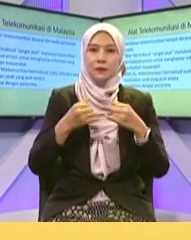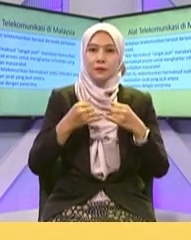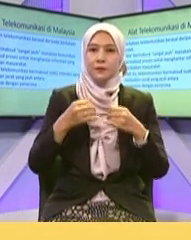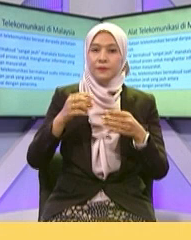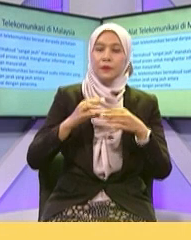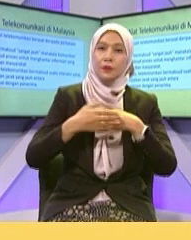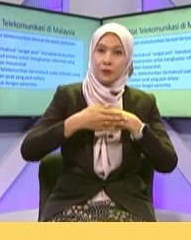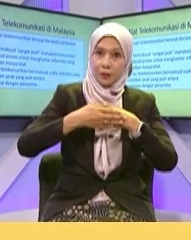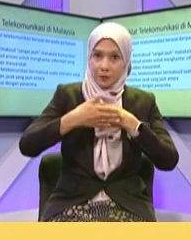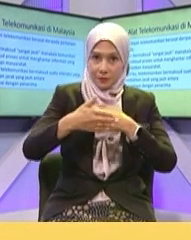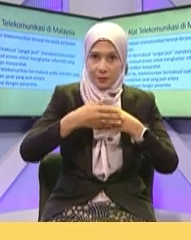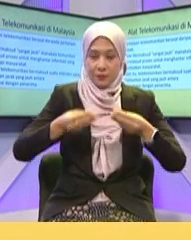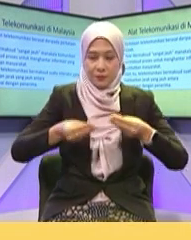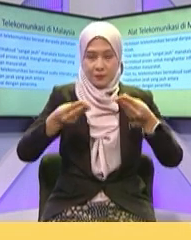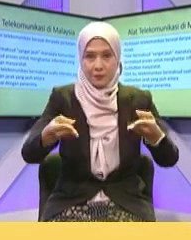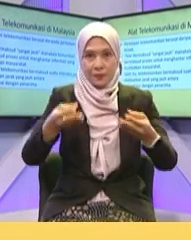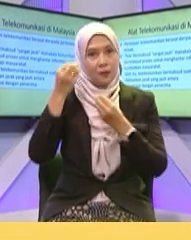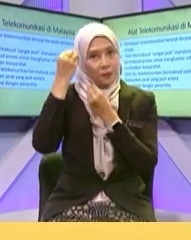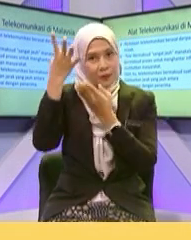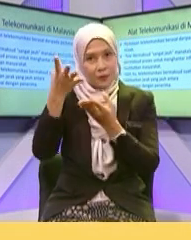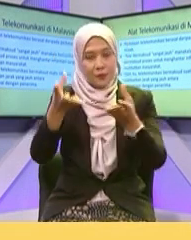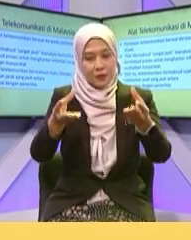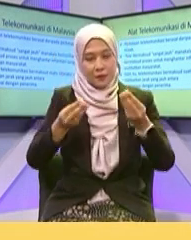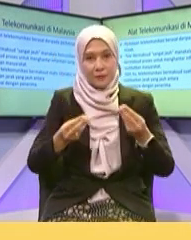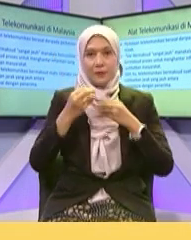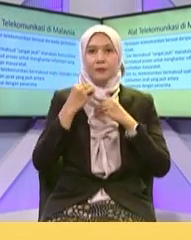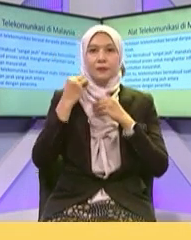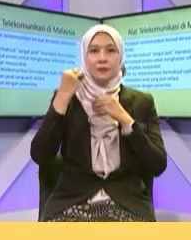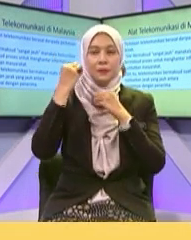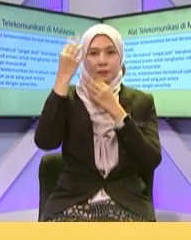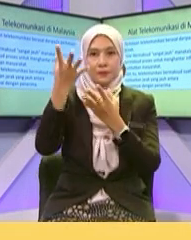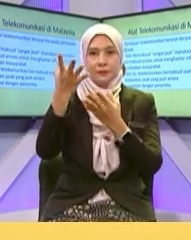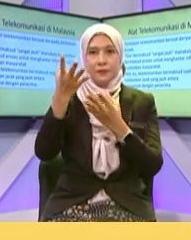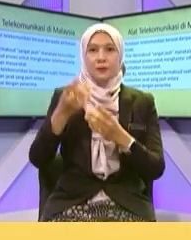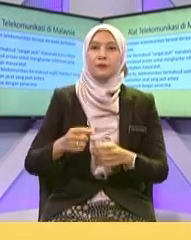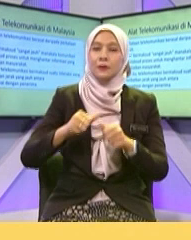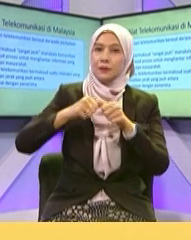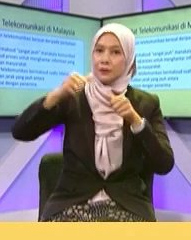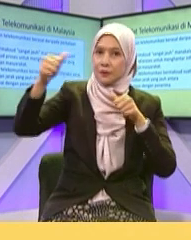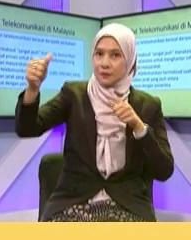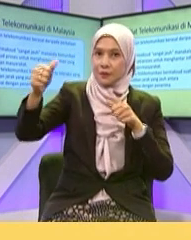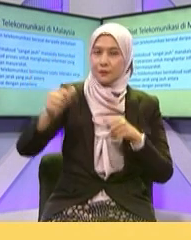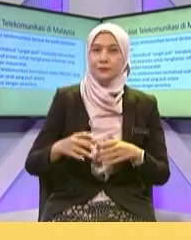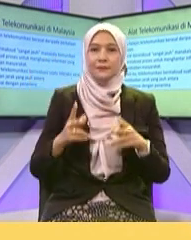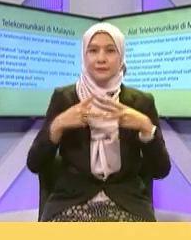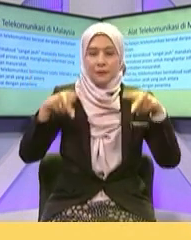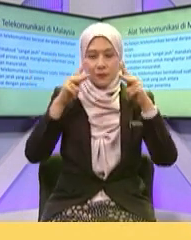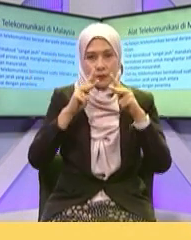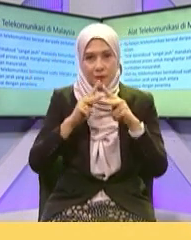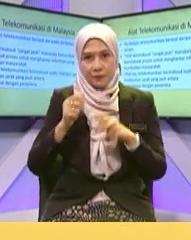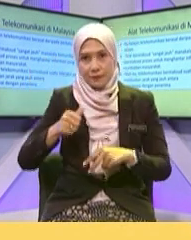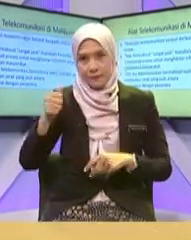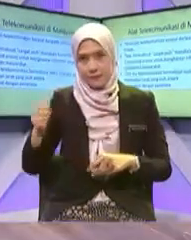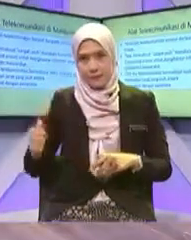tengah Bercakap berdua Kita tengah berkomunikasi Tapi kalau Jauh lagi Kita perlukan alat Yang dikenali sebagai